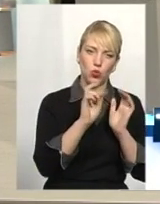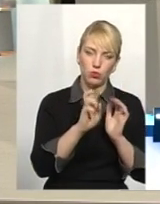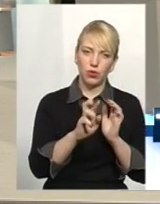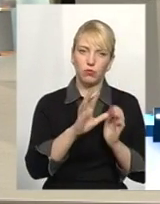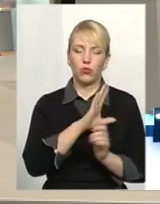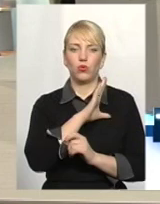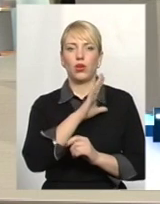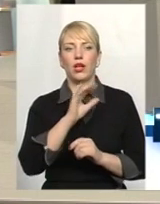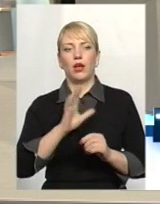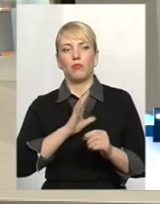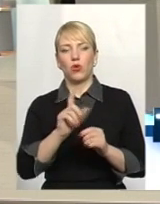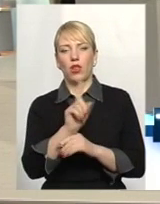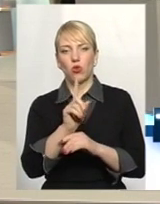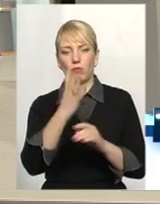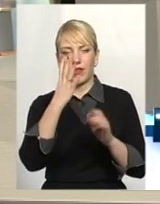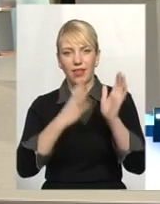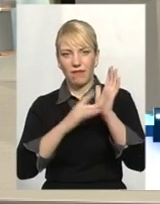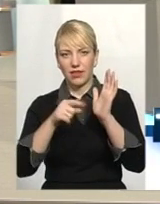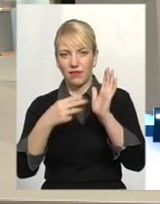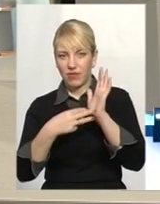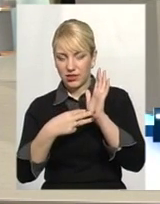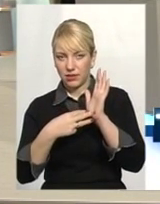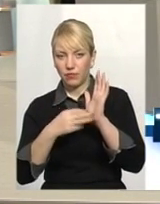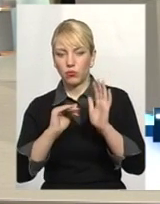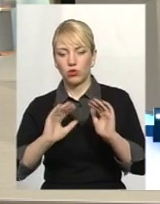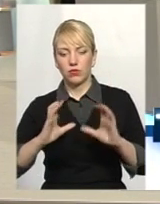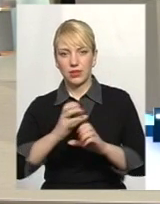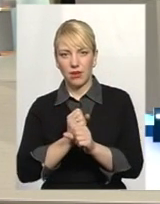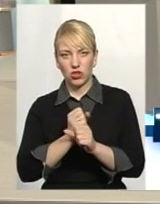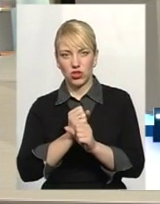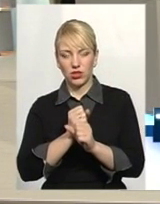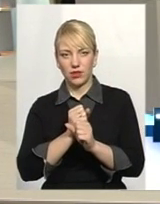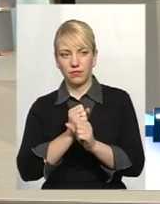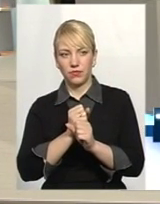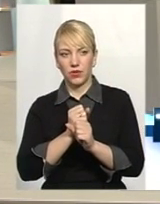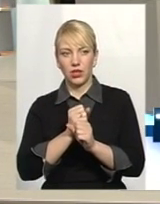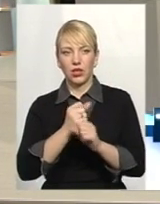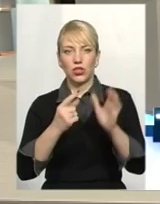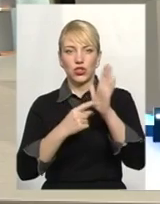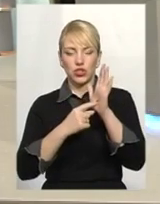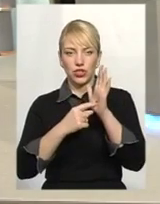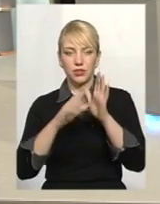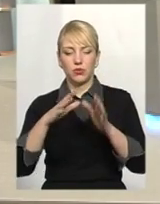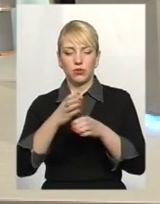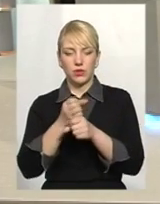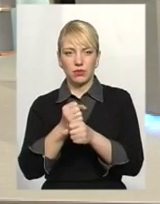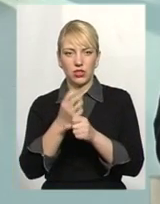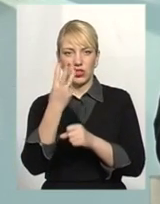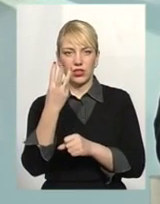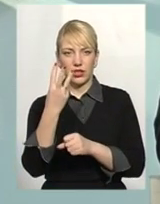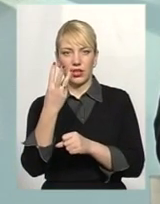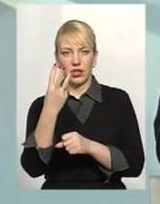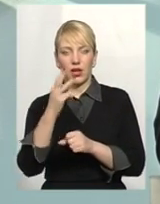спочатку була норма 9,8, зменшили норму до 6, зменшили до 3,